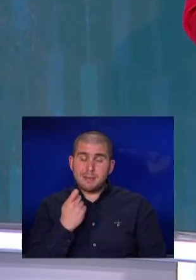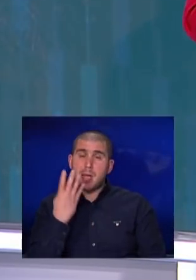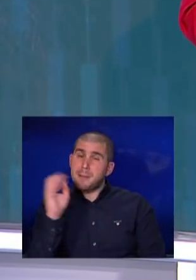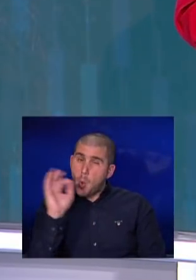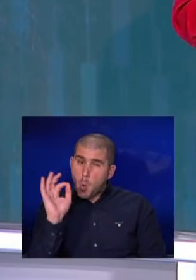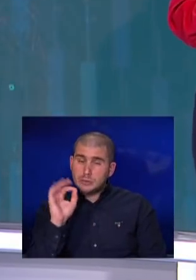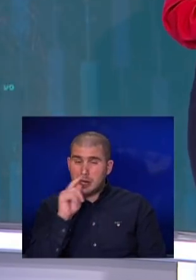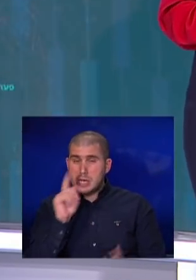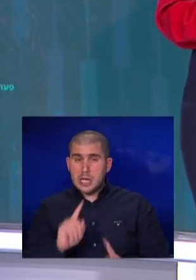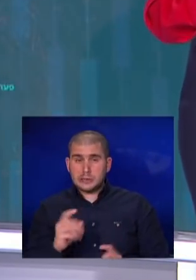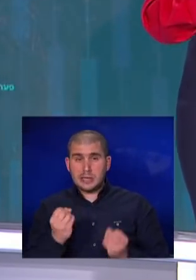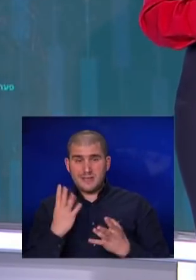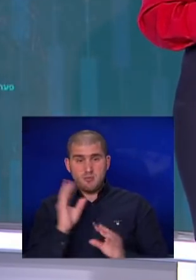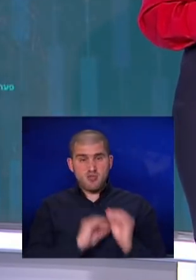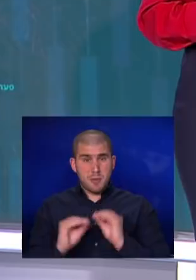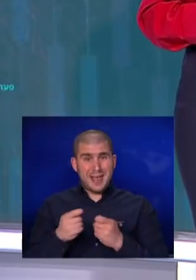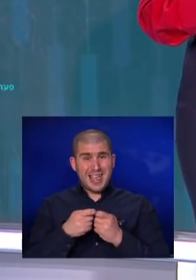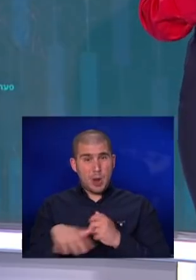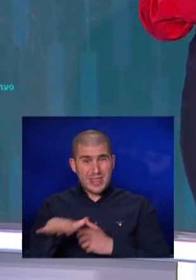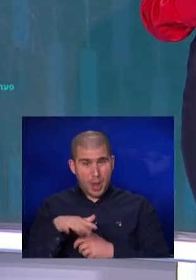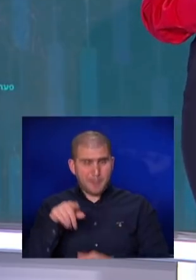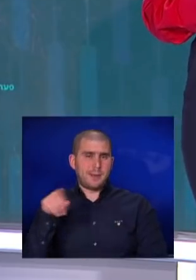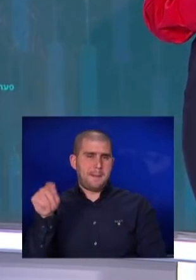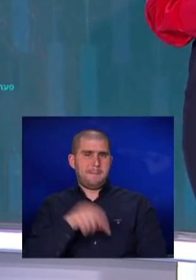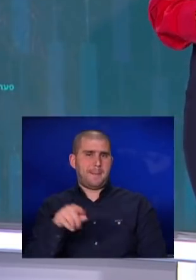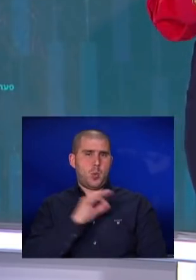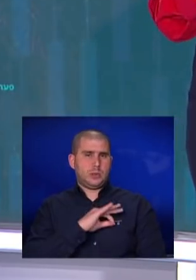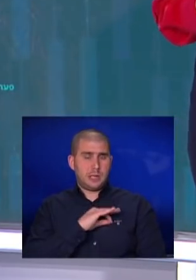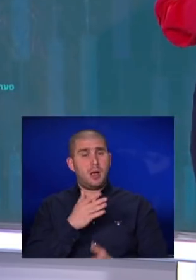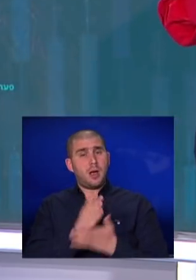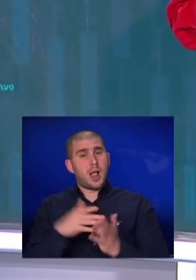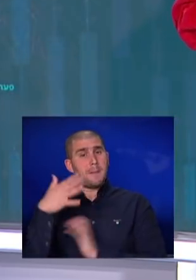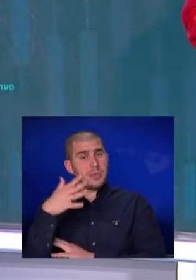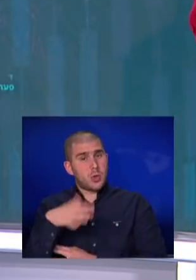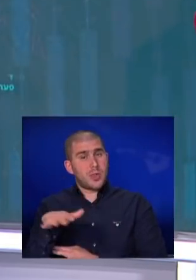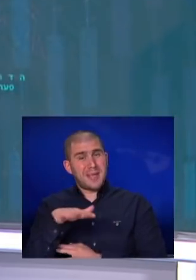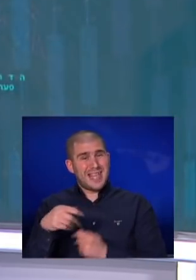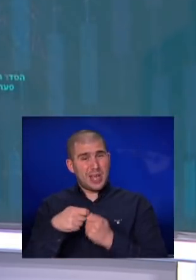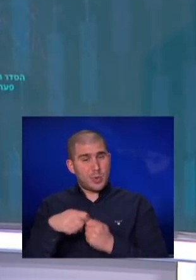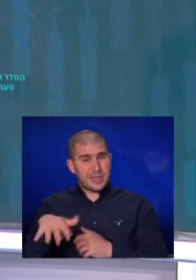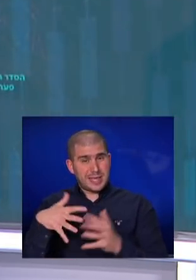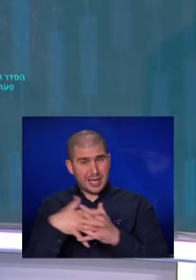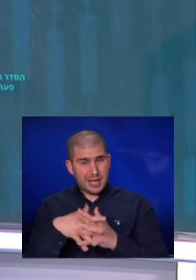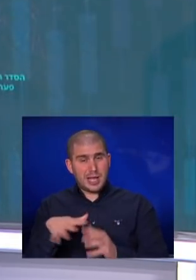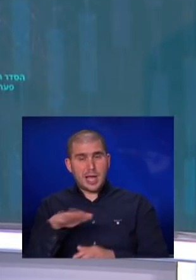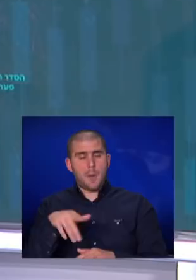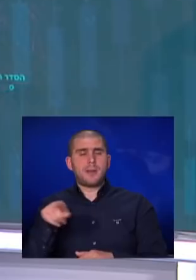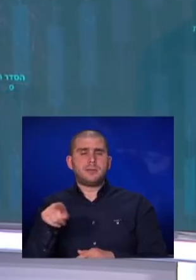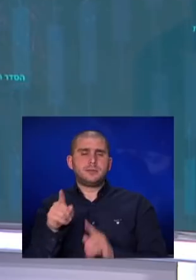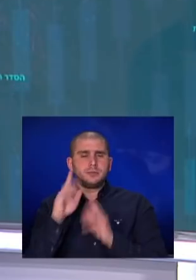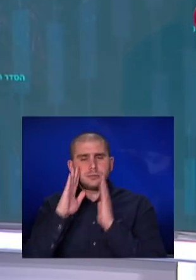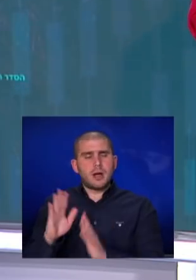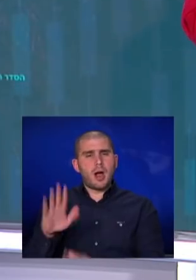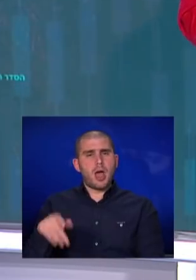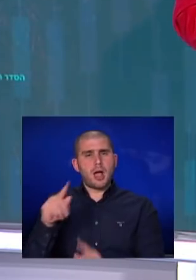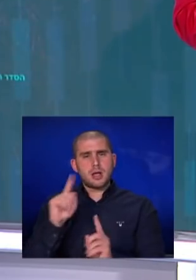מהגז הטבעי שמשתמשים בו באיחוד, מגיע משם. חלק מהמדינות באיחוד מתבססות על הגז הזה לחלוטין. וכשזה